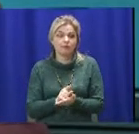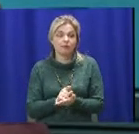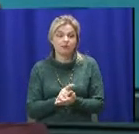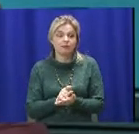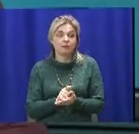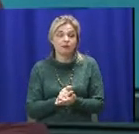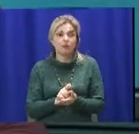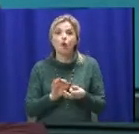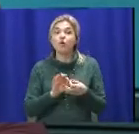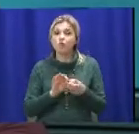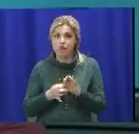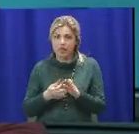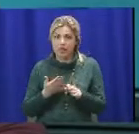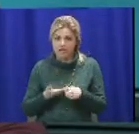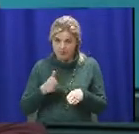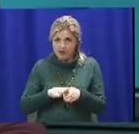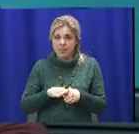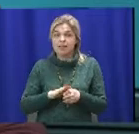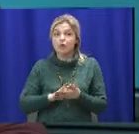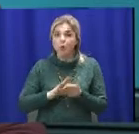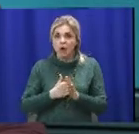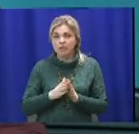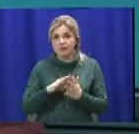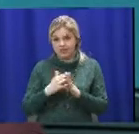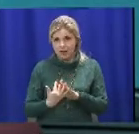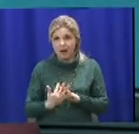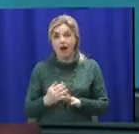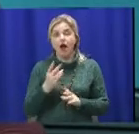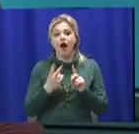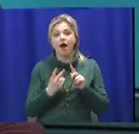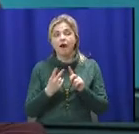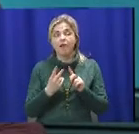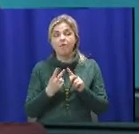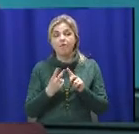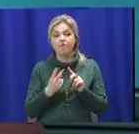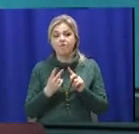осложнило ситуацию в сельской местности. Вопрос.